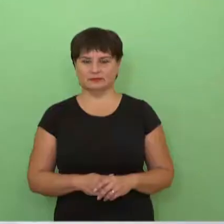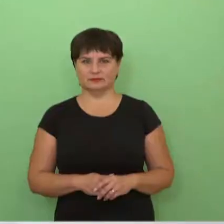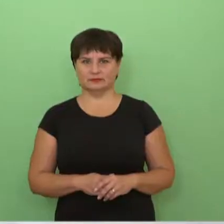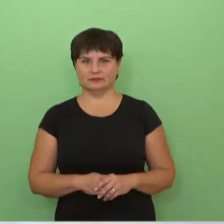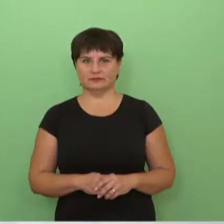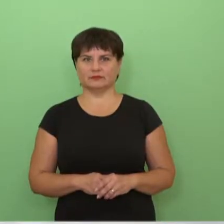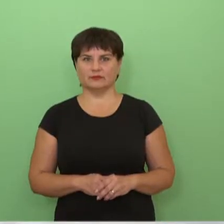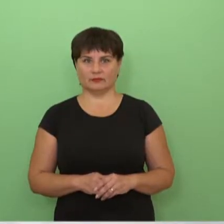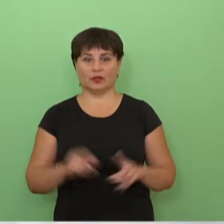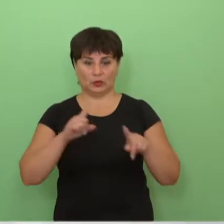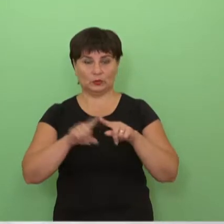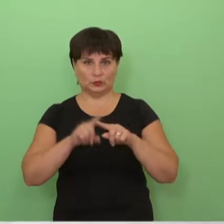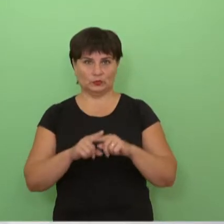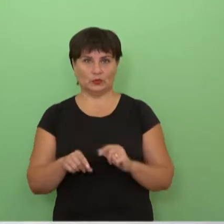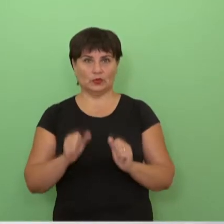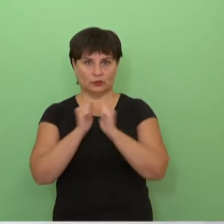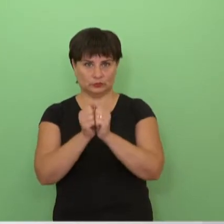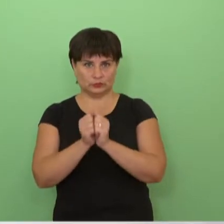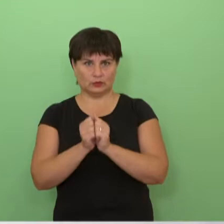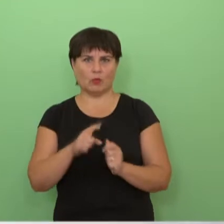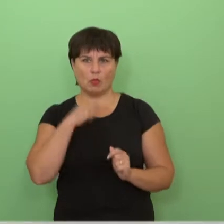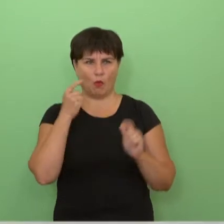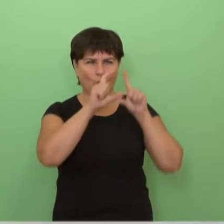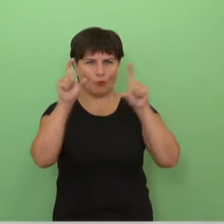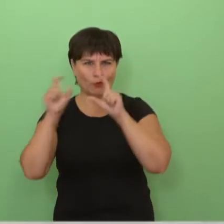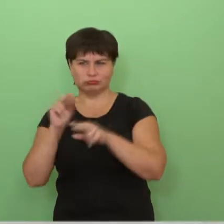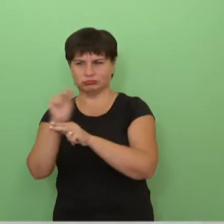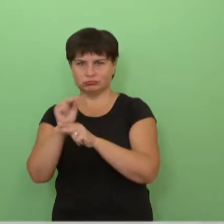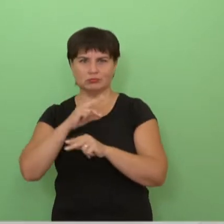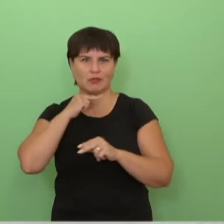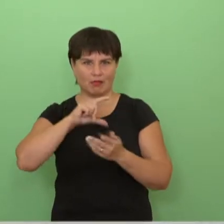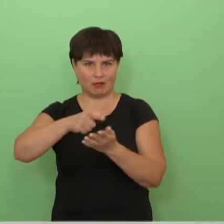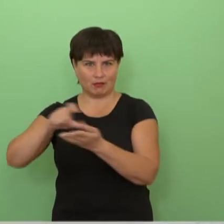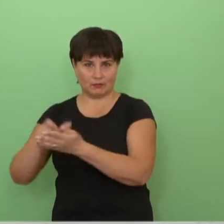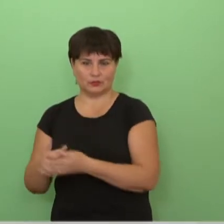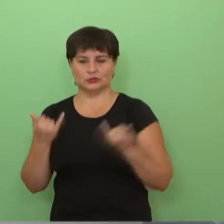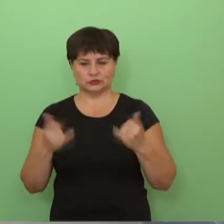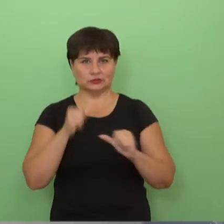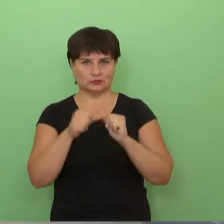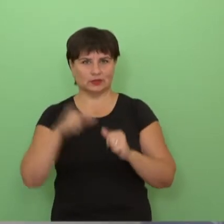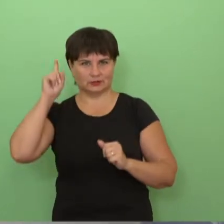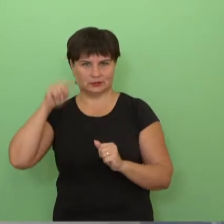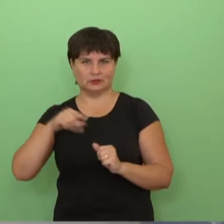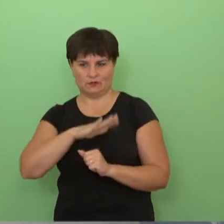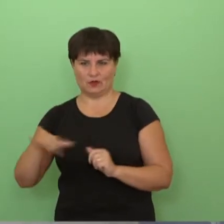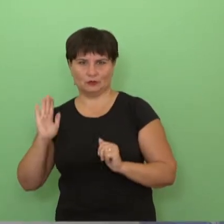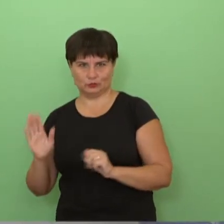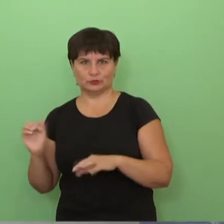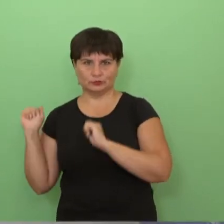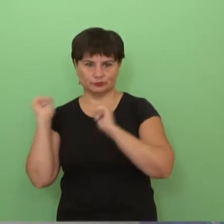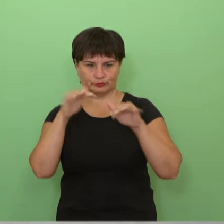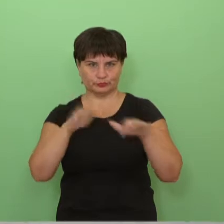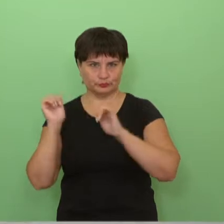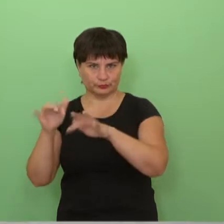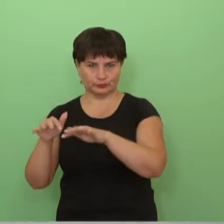Artėjant rugsėjui dauguma ūkdymo įstaigų remontuoja klasės, ir šiemet jau tikisi sulaukti moksleivių. Kėdainio ušros pro